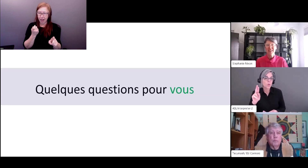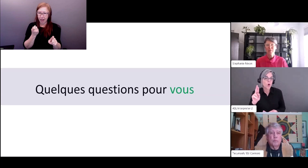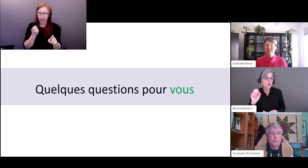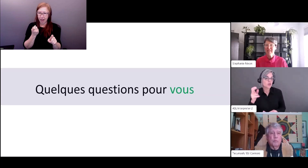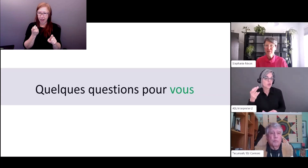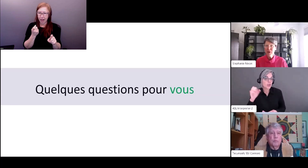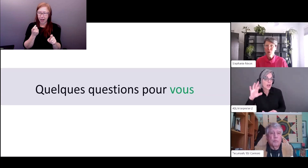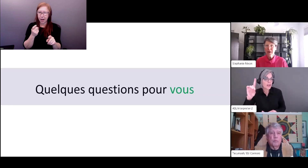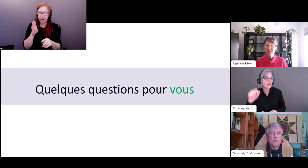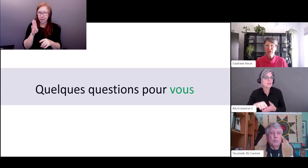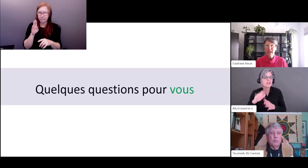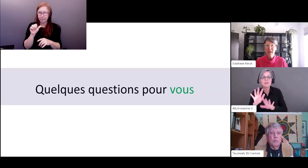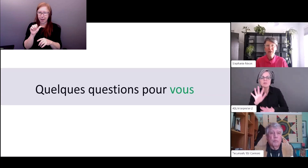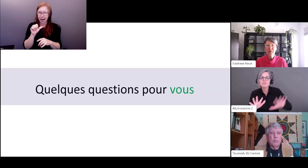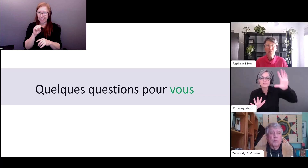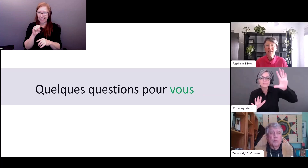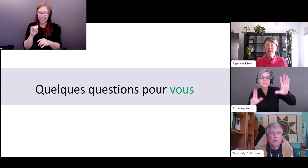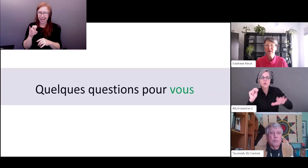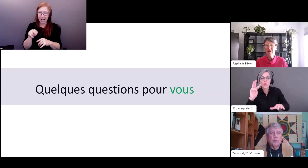au Nukon